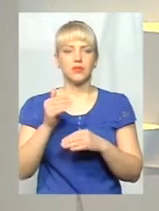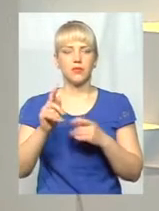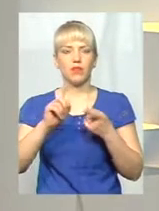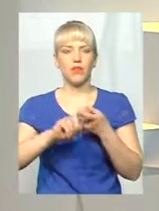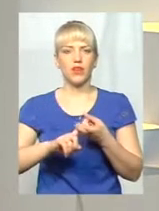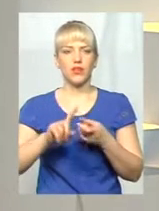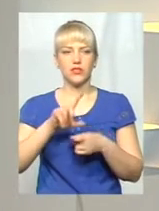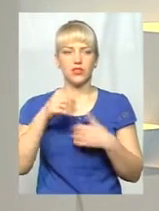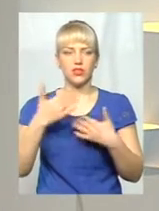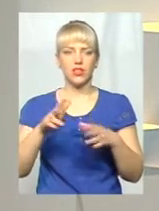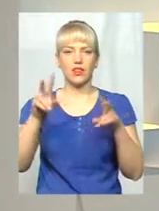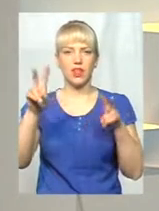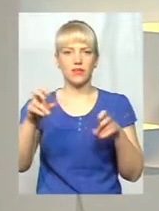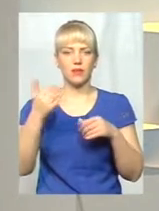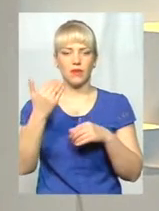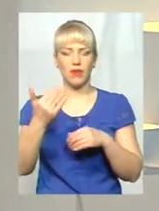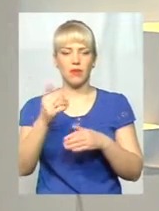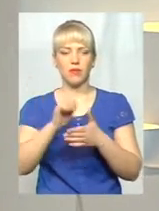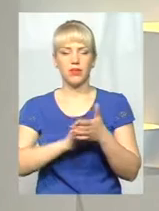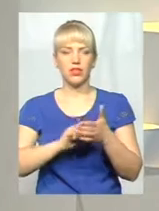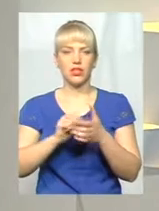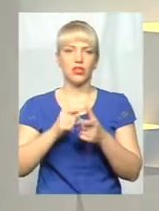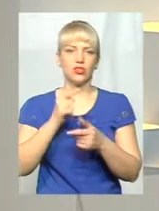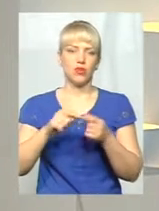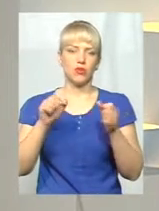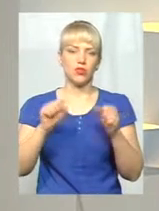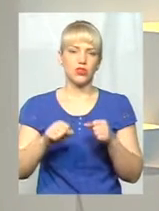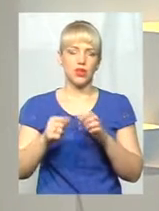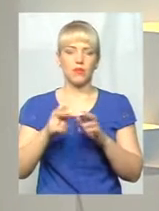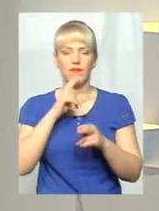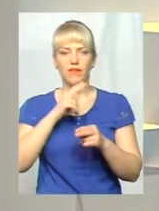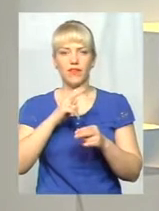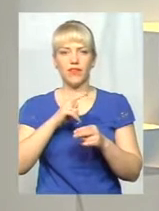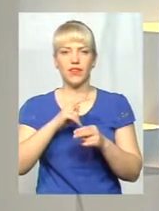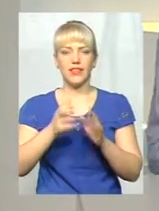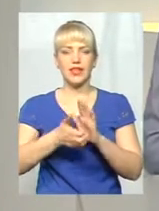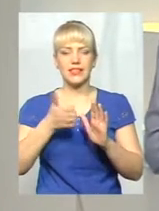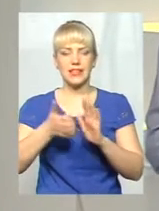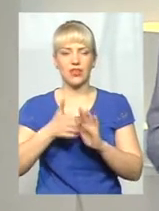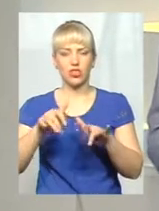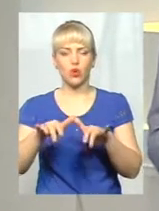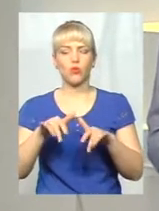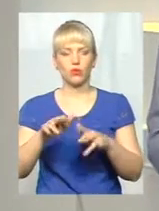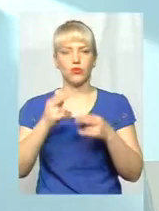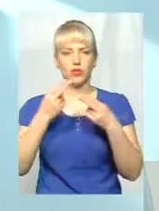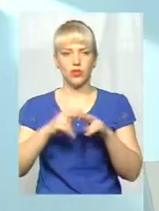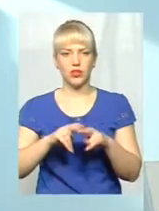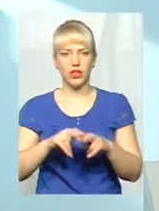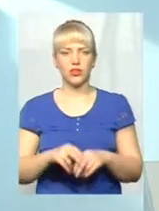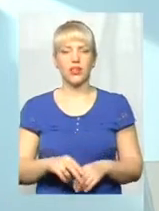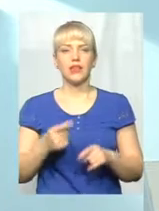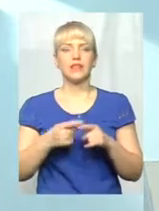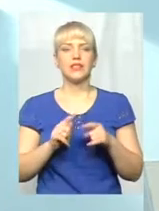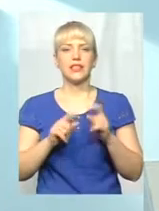названими вами причинами? Чи, можливо, відсутність чи нестача комп'ютерної техніки теж відіграє свою роль? Ну, в цих